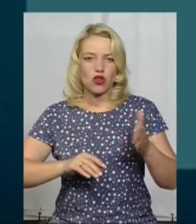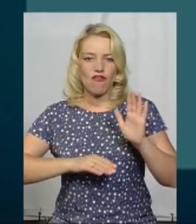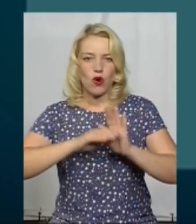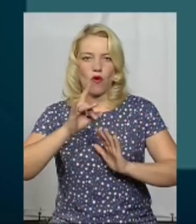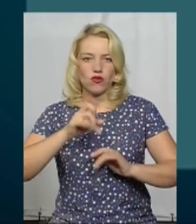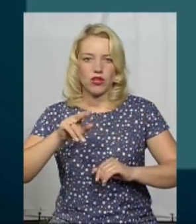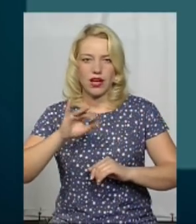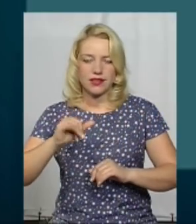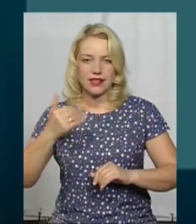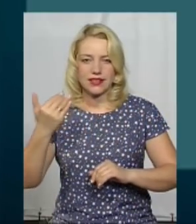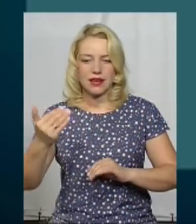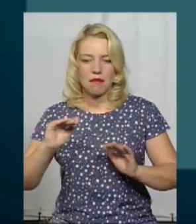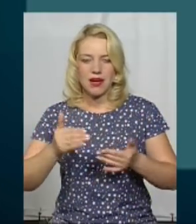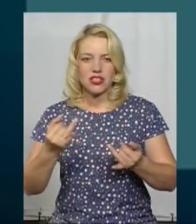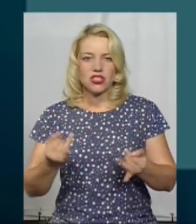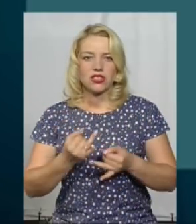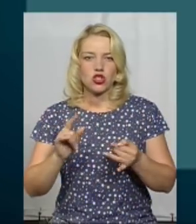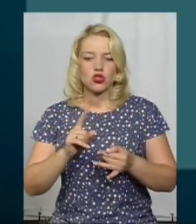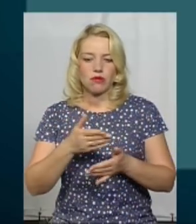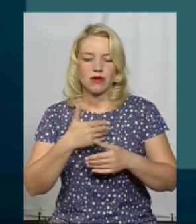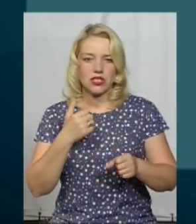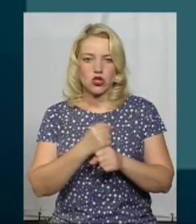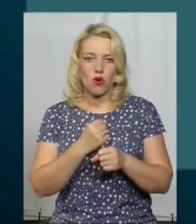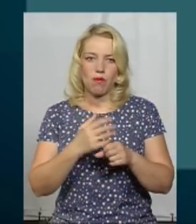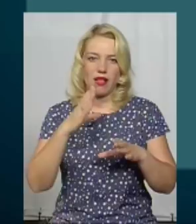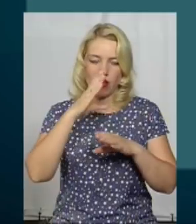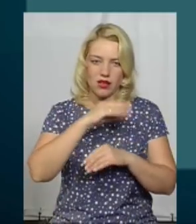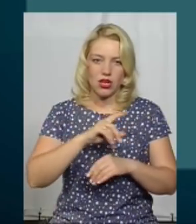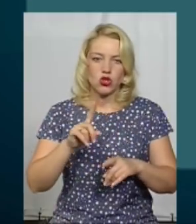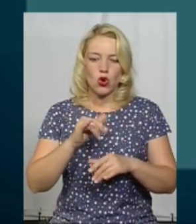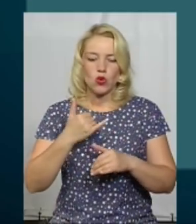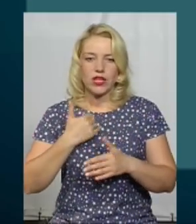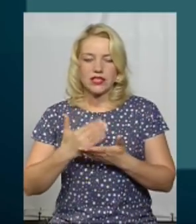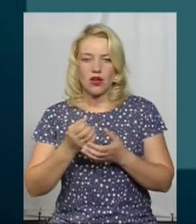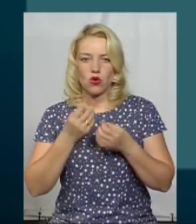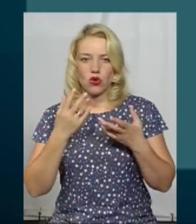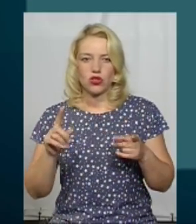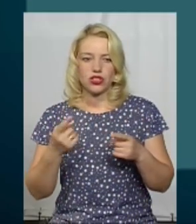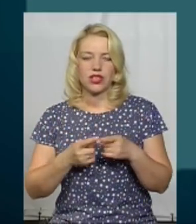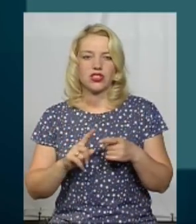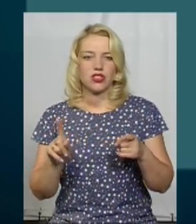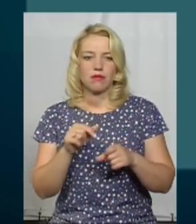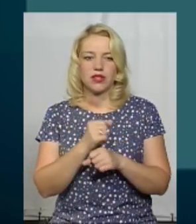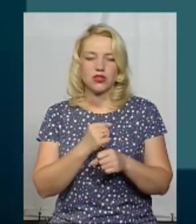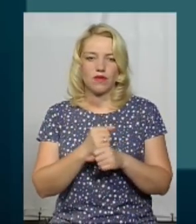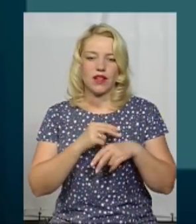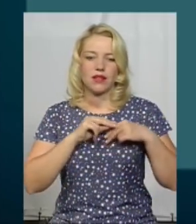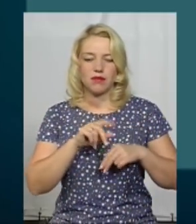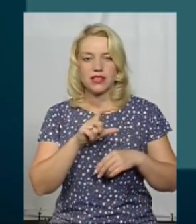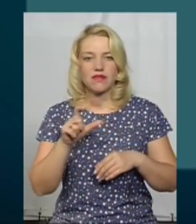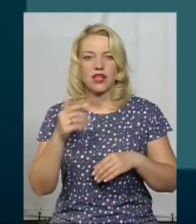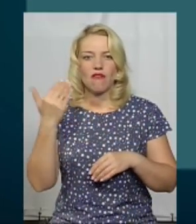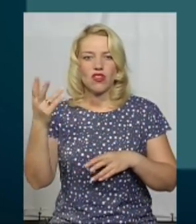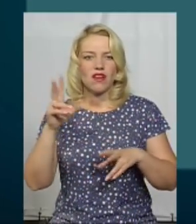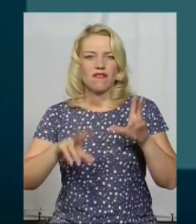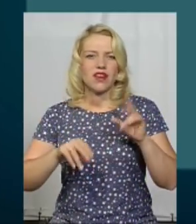Їх менше цікавило те, що ми зробили, те, що в нас є хорошого, те, над чим працювали працівники. Вони вважали,